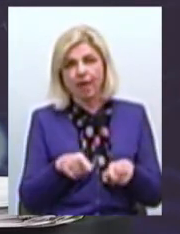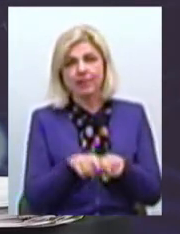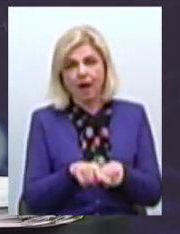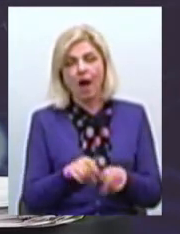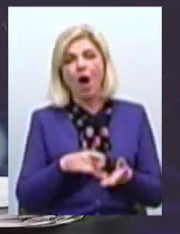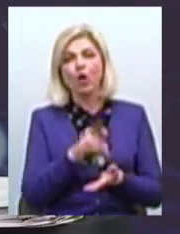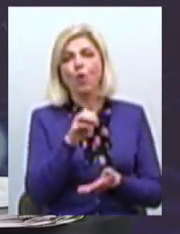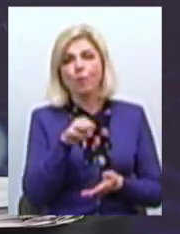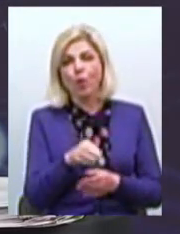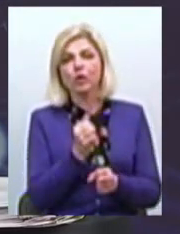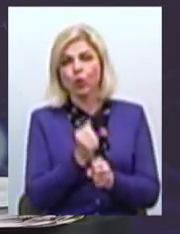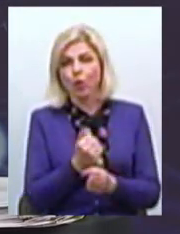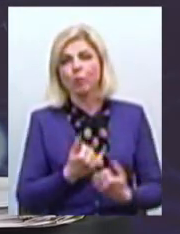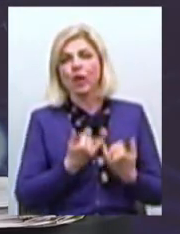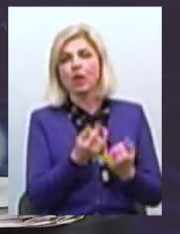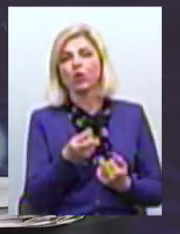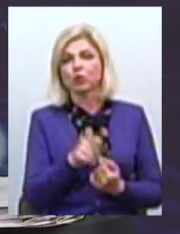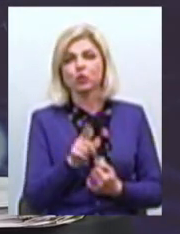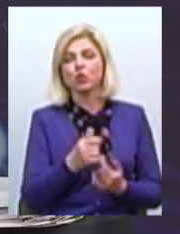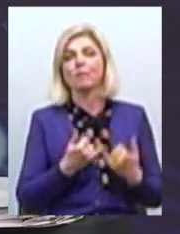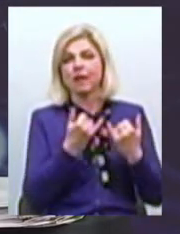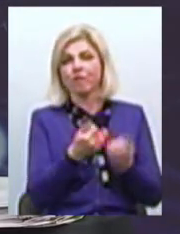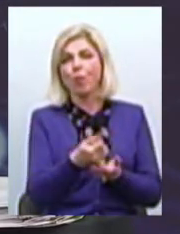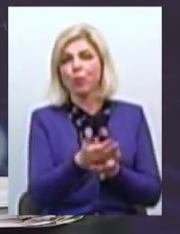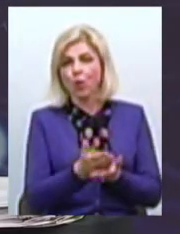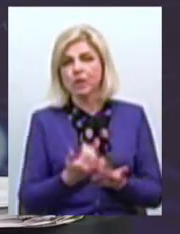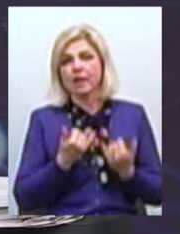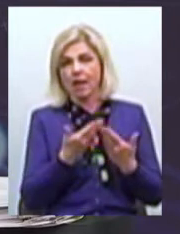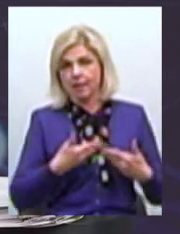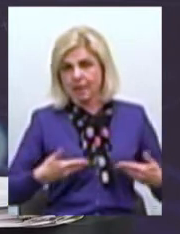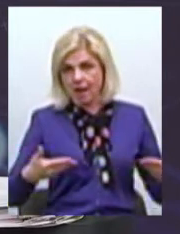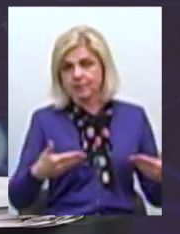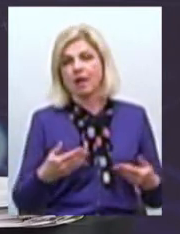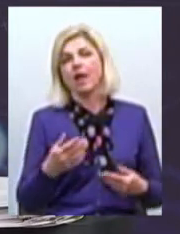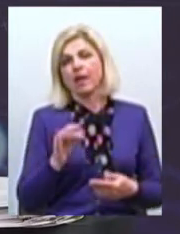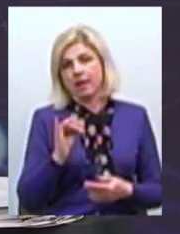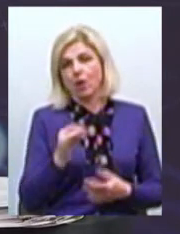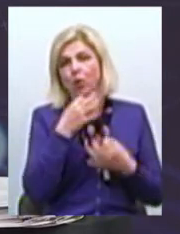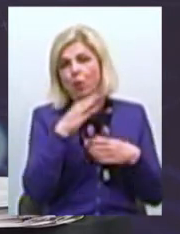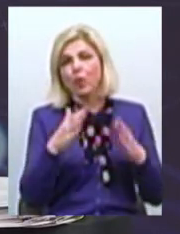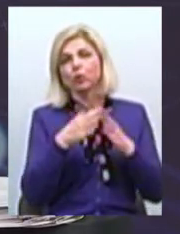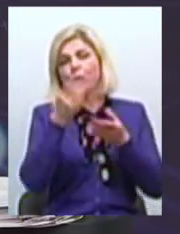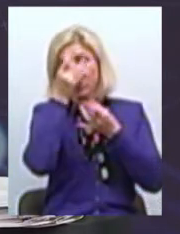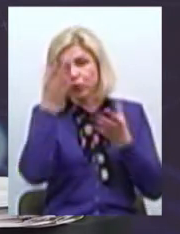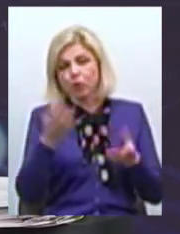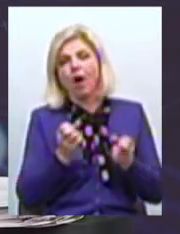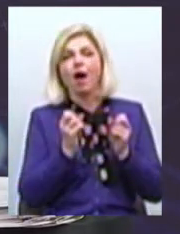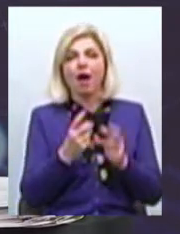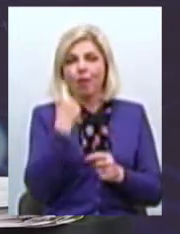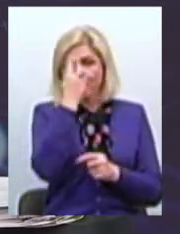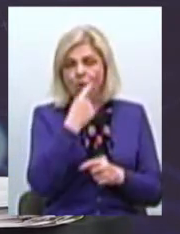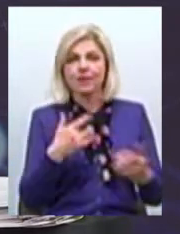аеропорт робиться для того, щоб теж надавати послугу для нас з вами Як і будь-який будинок культури, як і будь-який